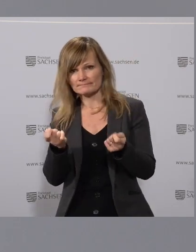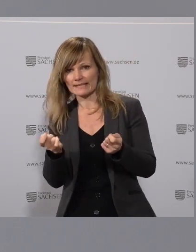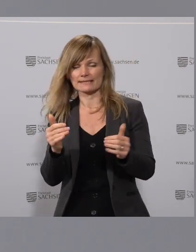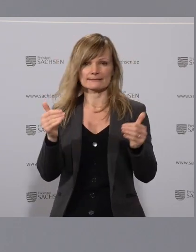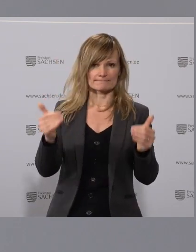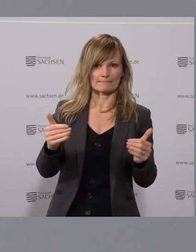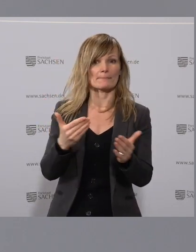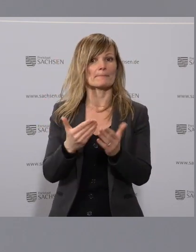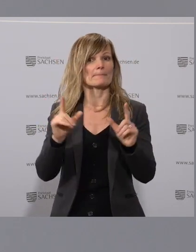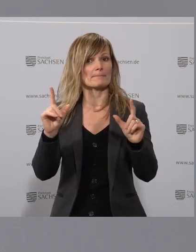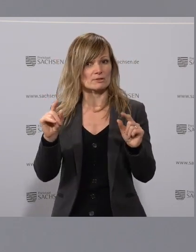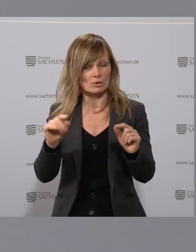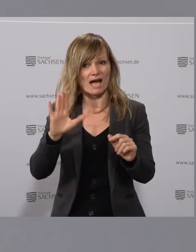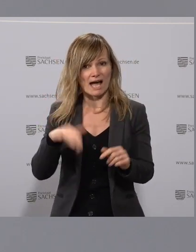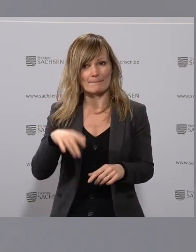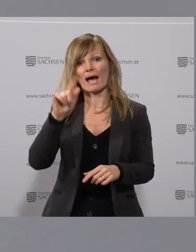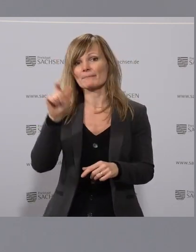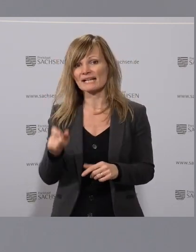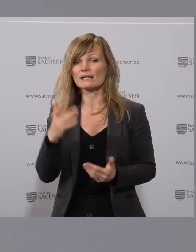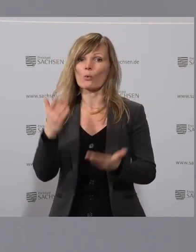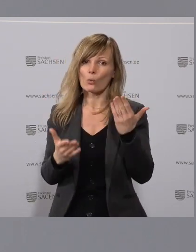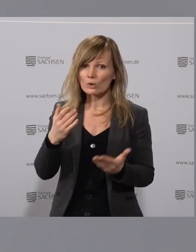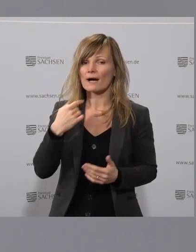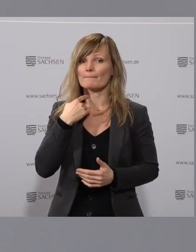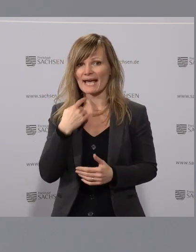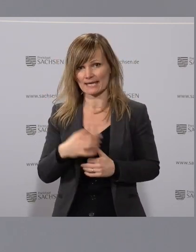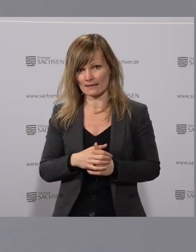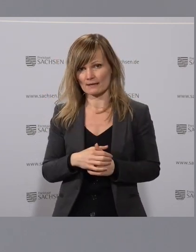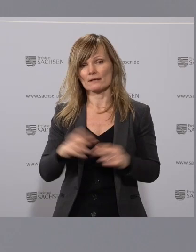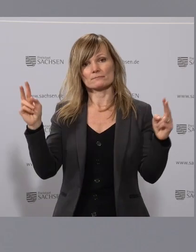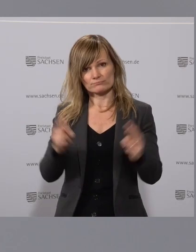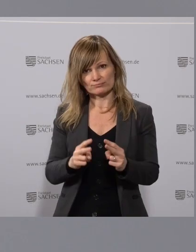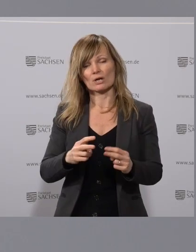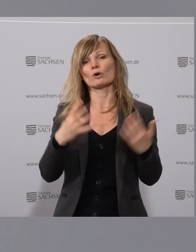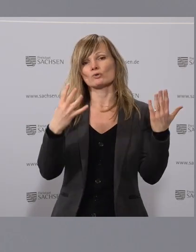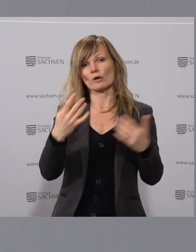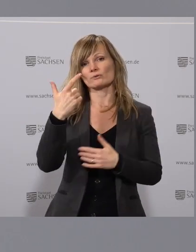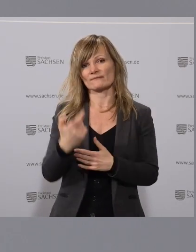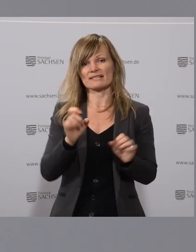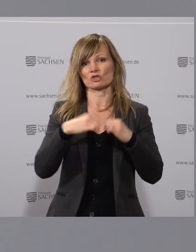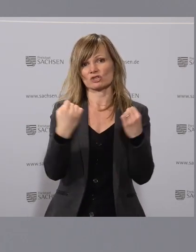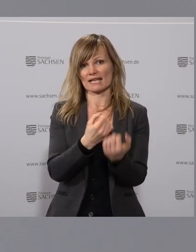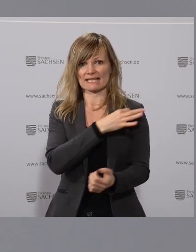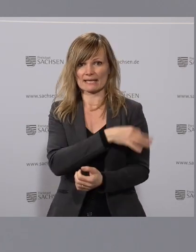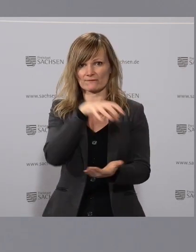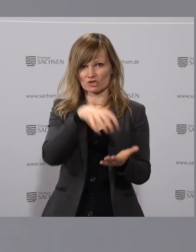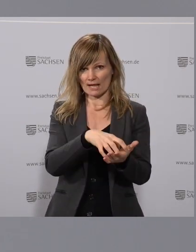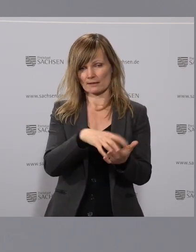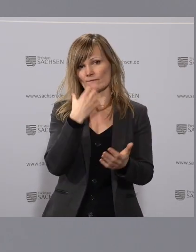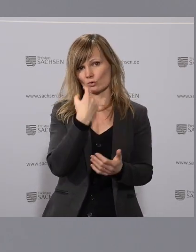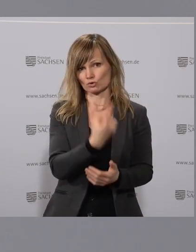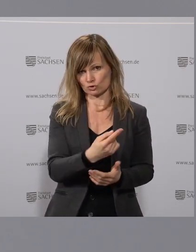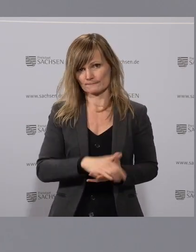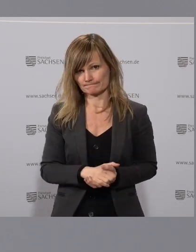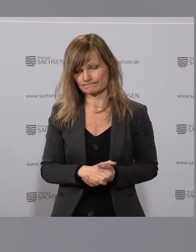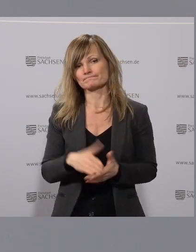heißt, dass wir ab April oder Mai die Reduzierung auf 29 staatliche Impfstellen durchführen wollen und